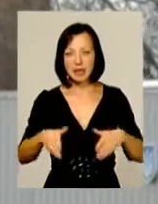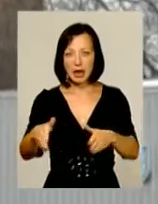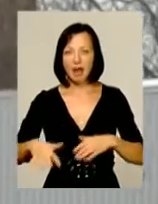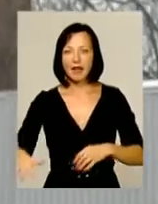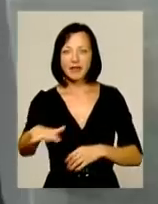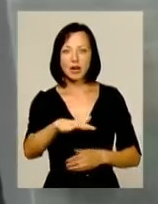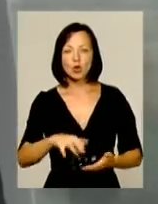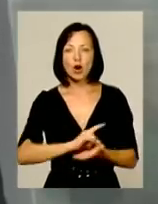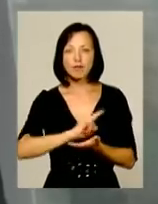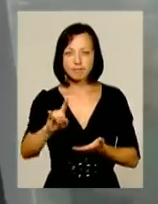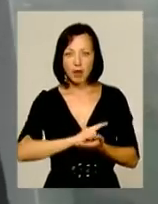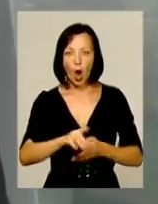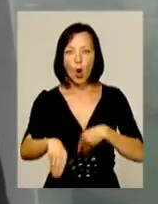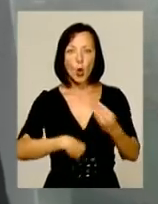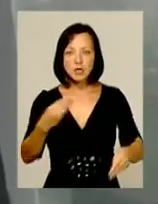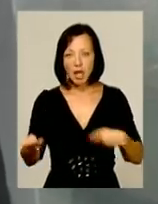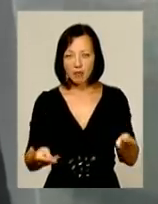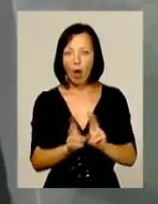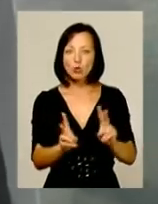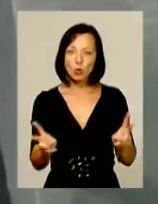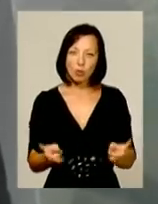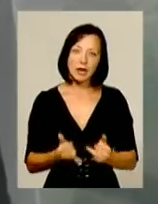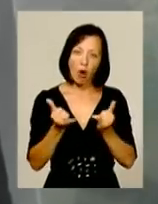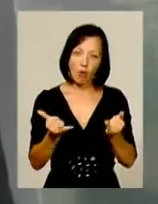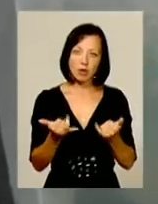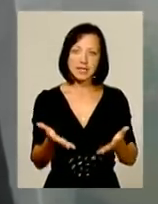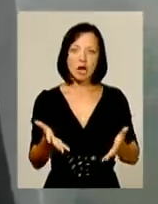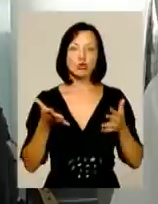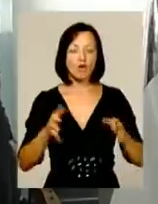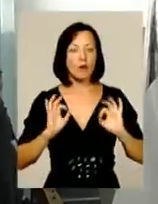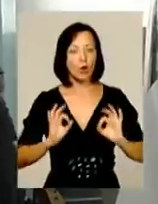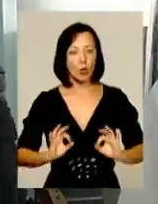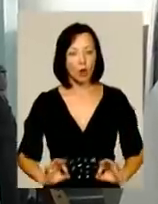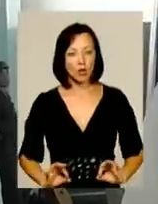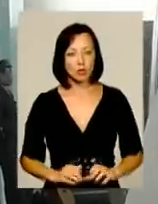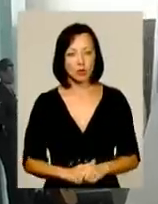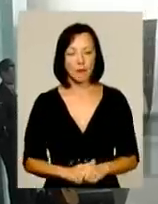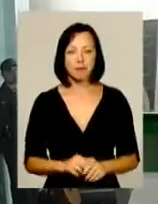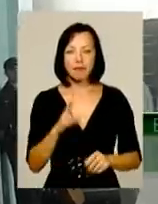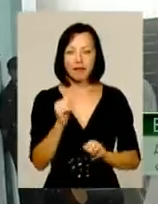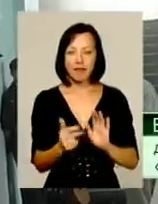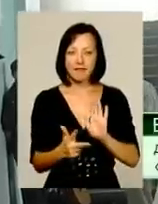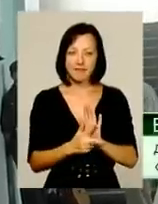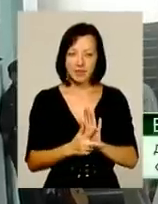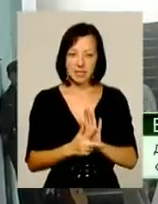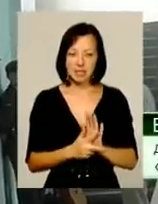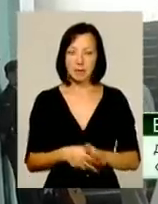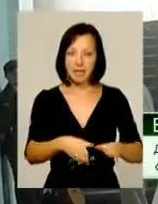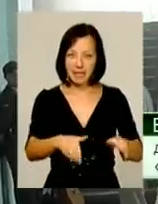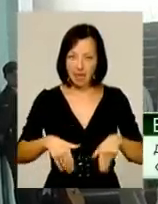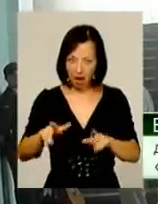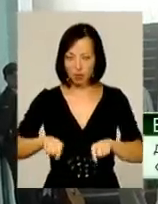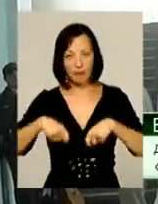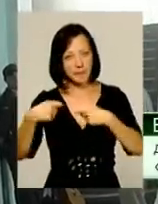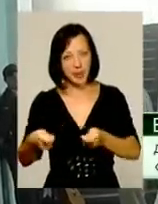території Литовища роздали. Хто і для кого – зараз вже з'ясовує прокуратура. На 8 ділянок передано до суду і